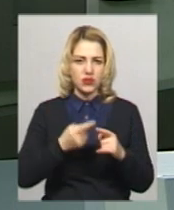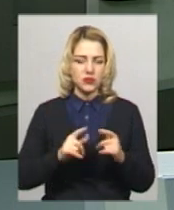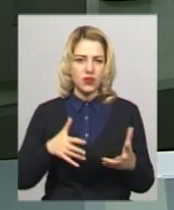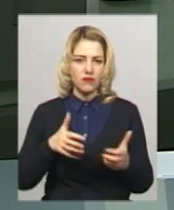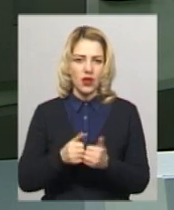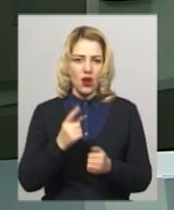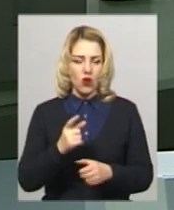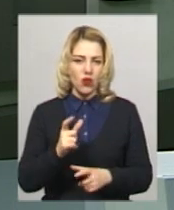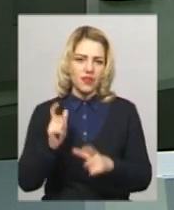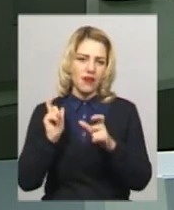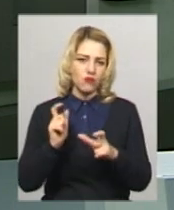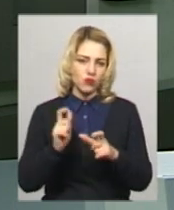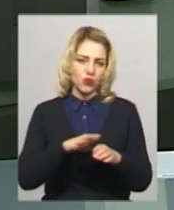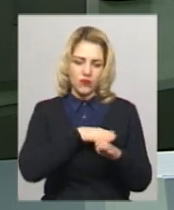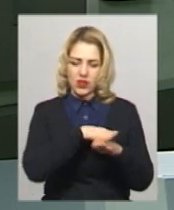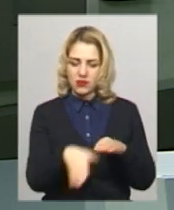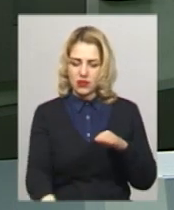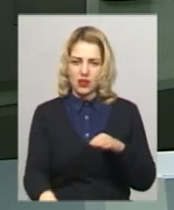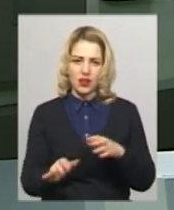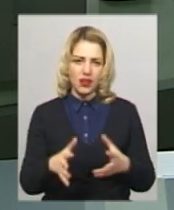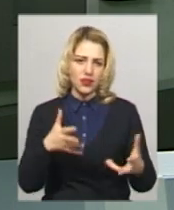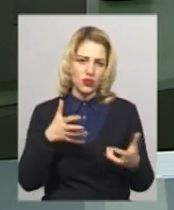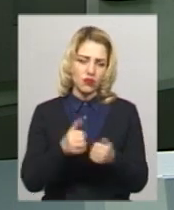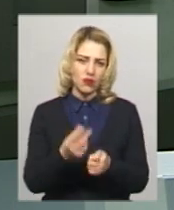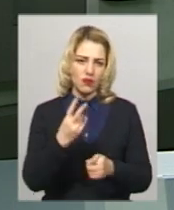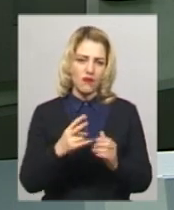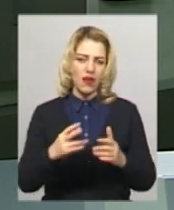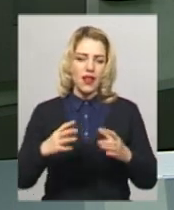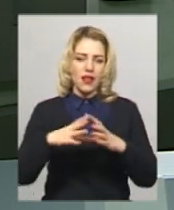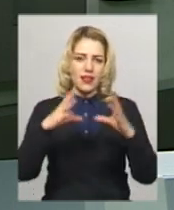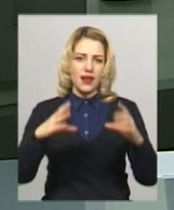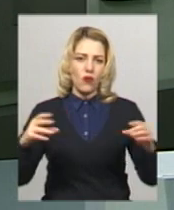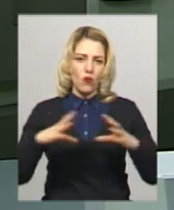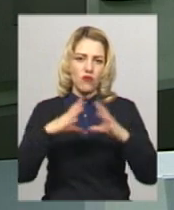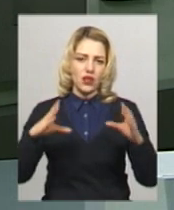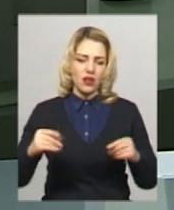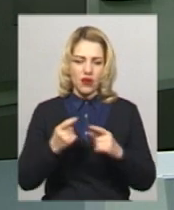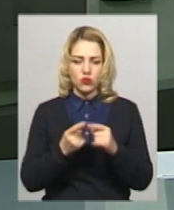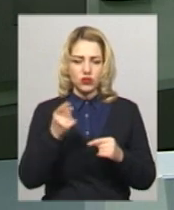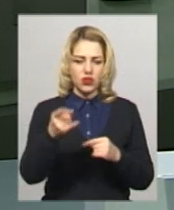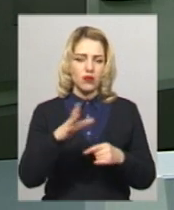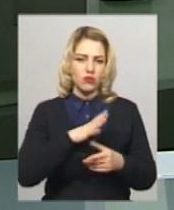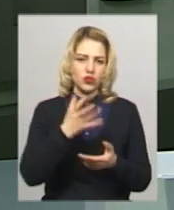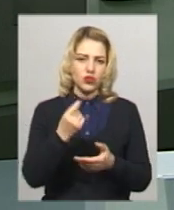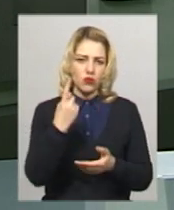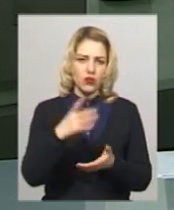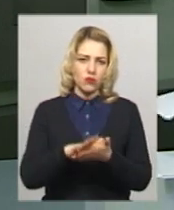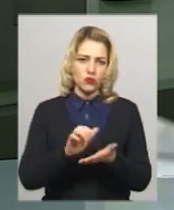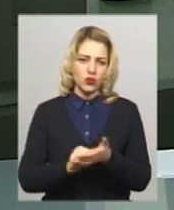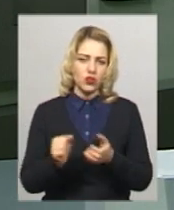і одна фура з'їхала в кювет, і зіштовхнулись два легковики, а трохи далі знаходилася ще одна пошкоджена автівка.